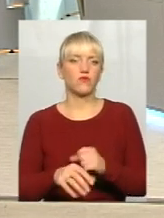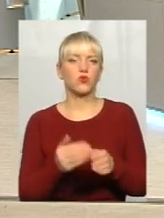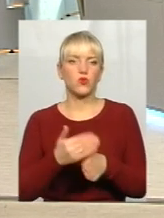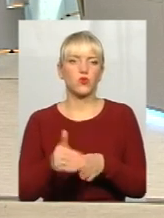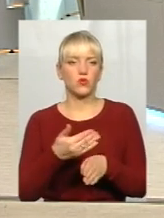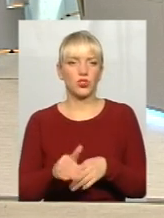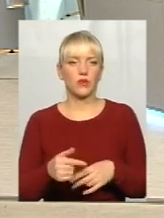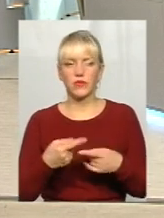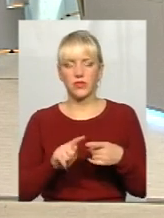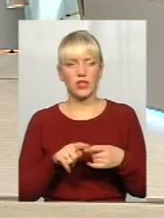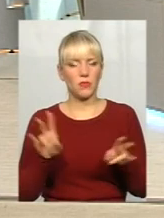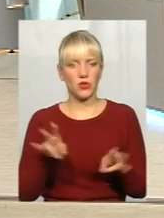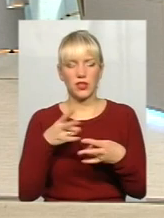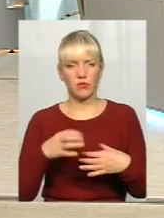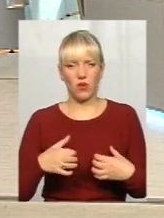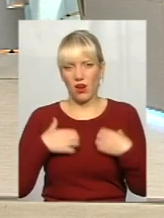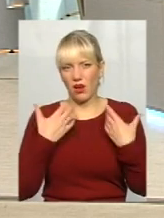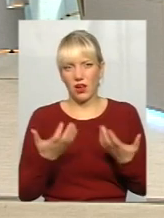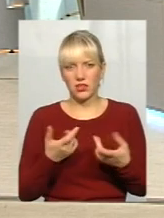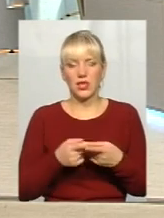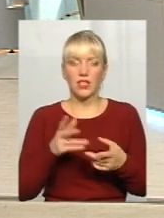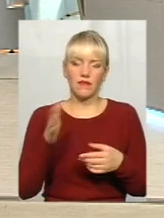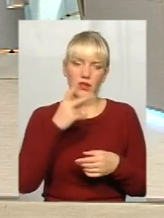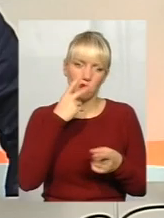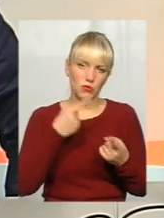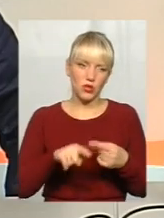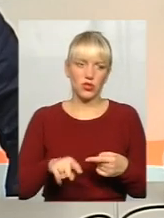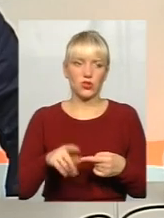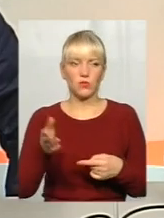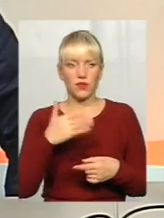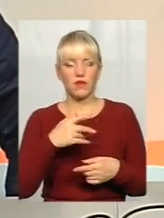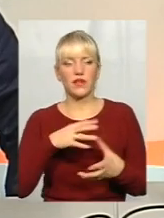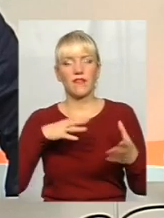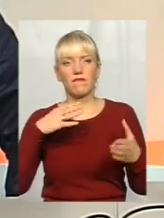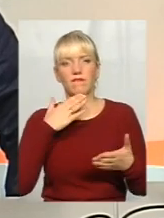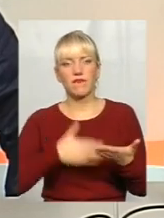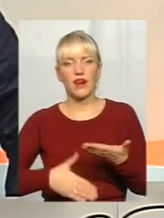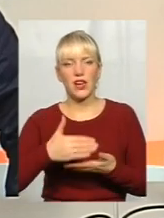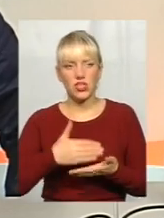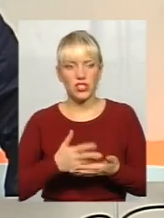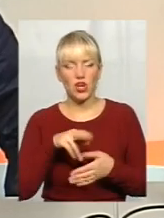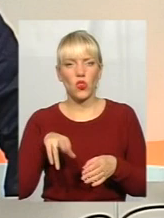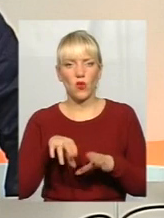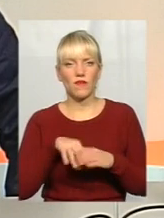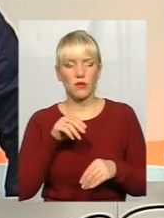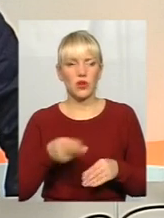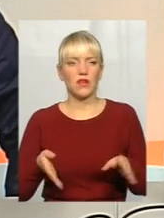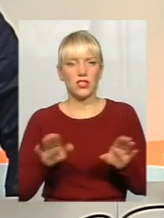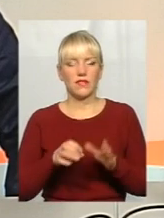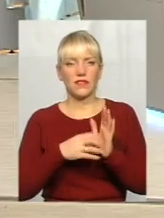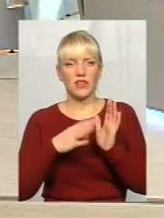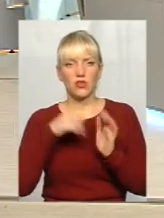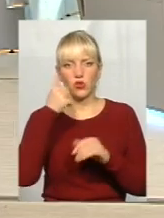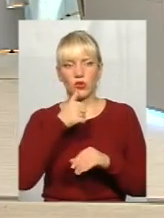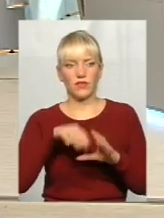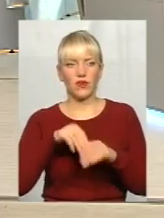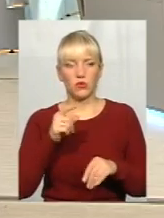Давайте не будемо цього так лякатися, давайте подивимося з іншої сторони. Все-таки, врешті. До виборів залишилося в 2019 році вибори. Тому,